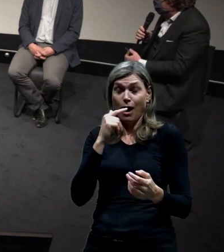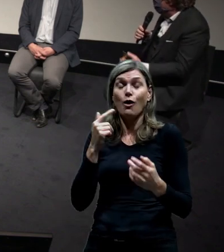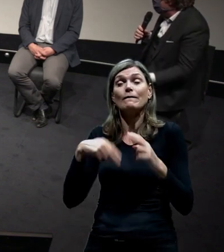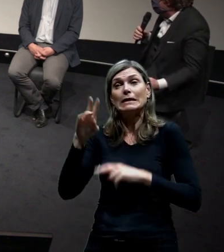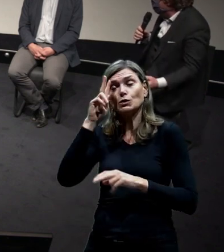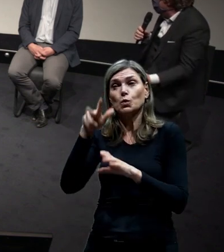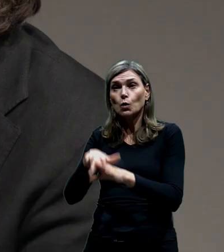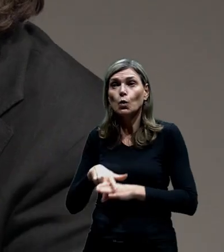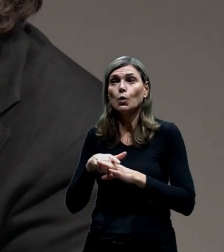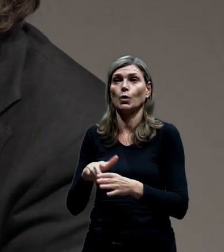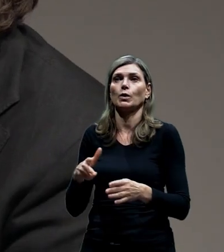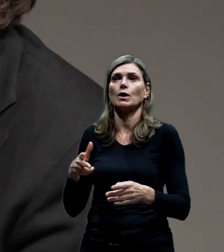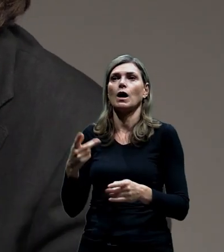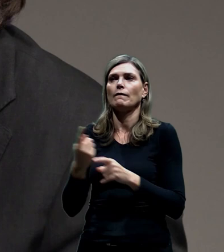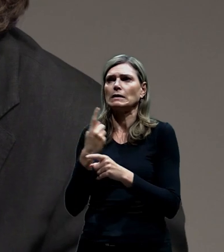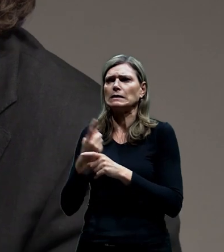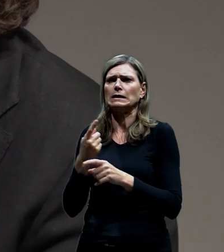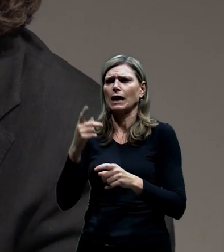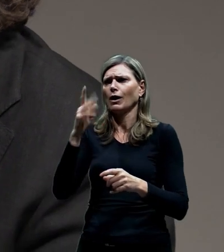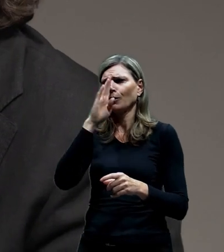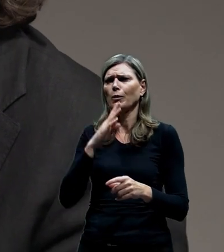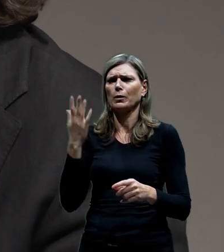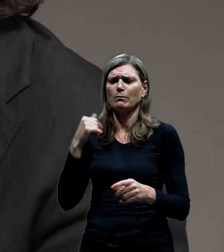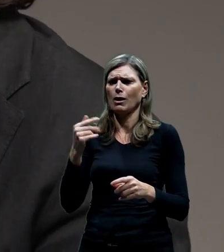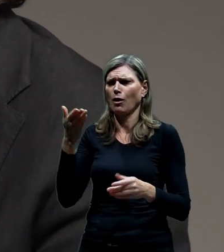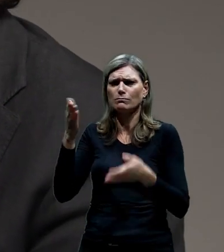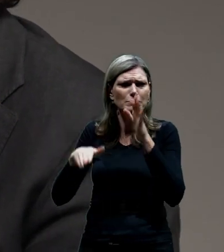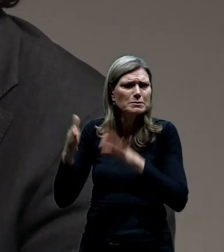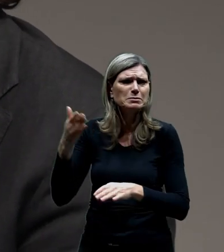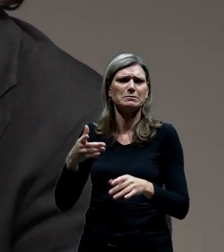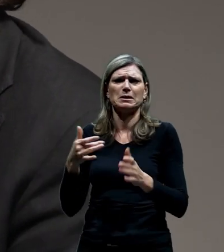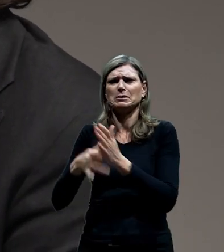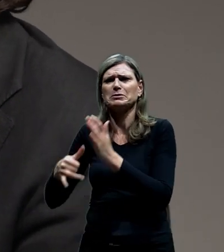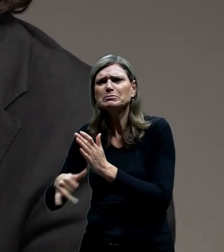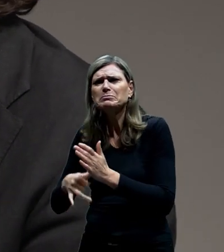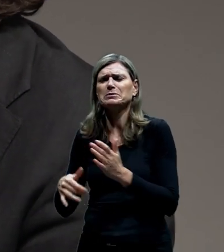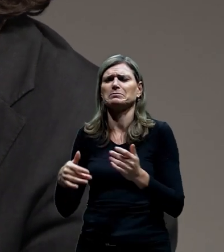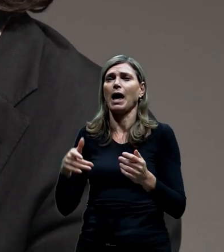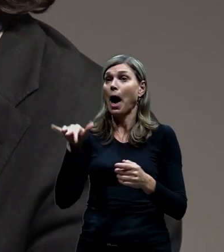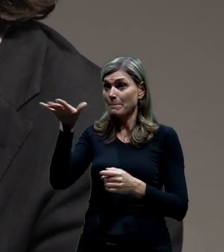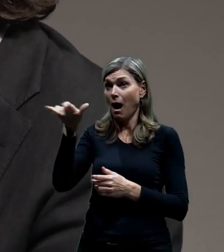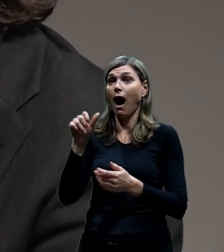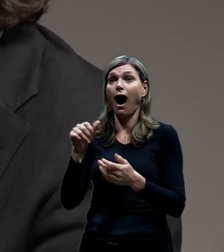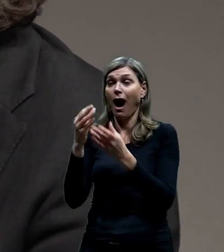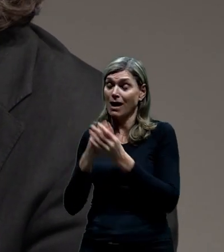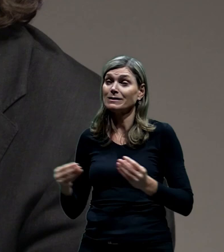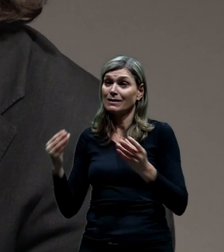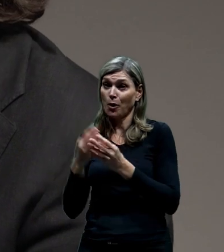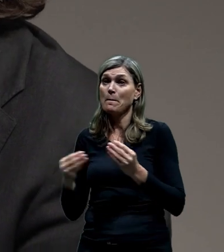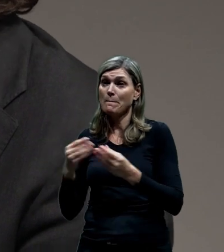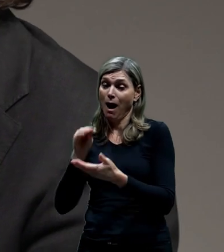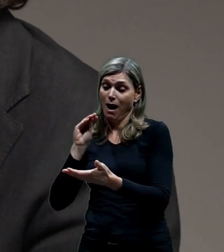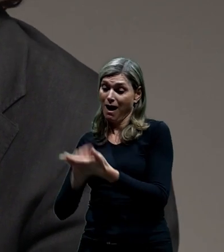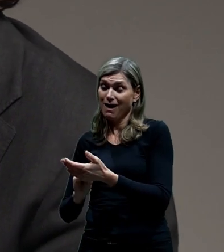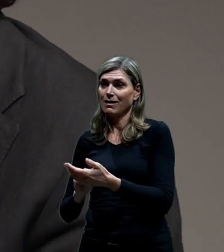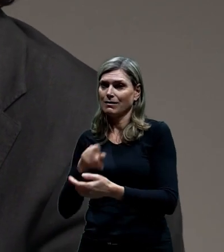různě umírali, vyměšovali a byl to vlastně, jsou třeba i záznamy v románech, jak to bylo